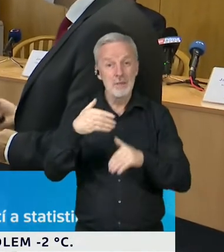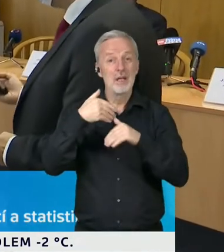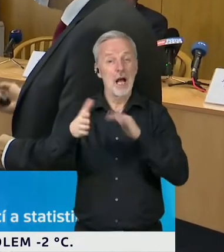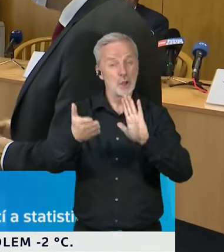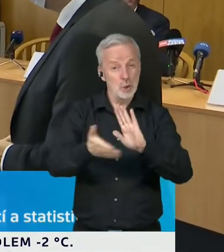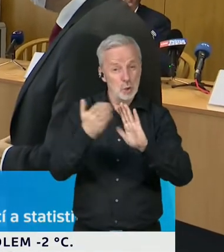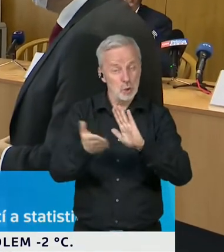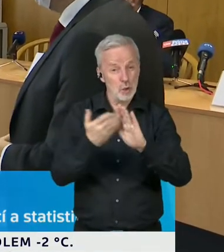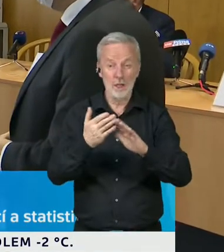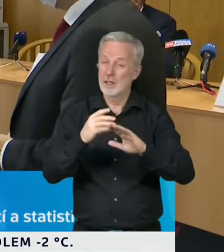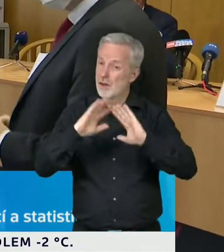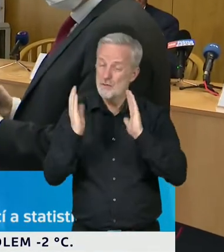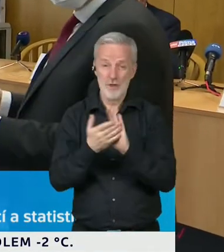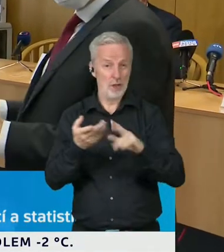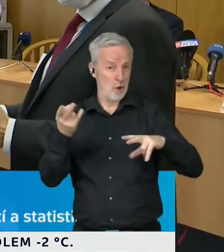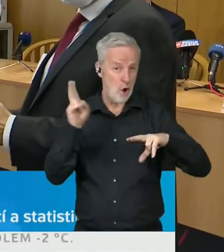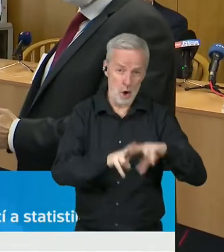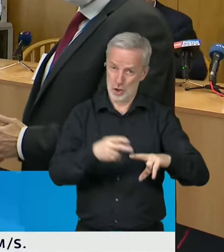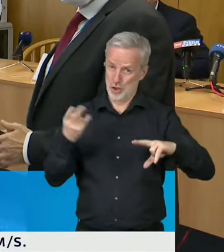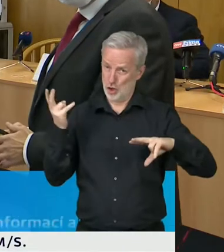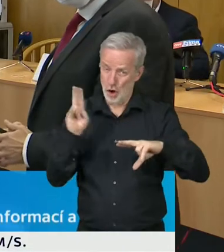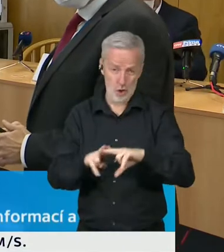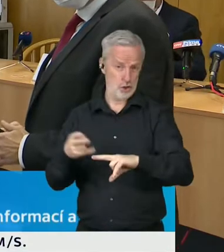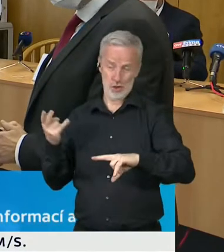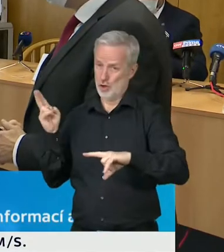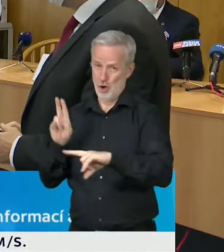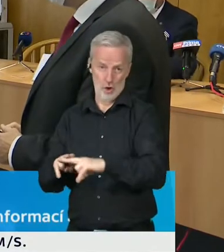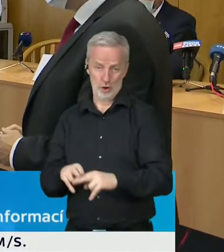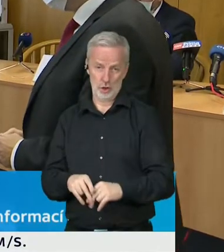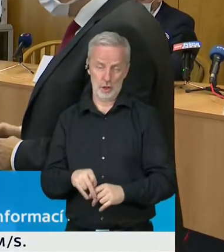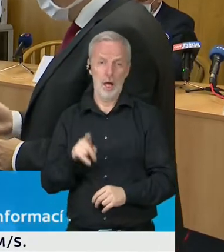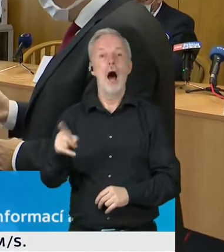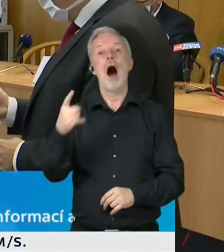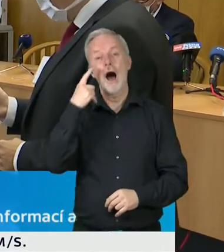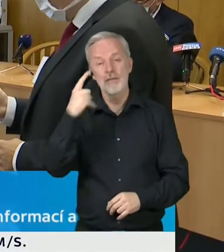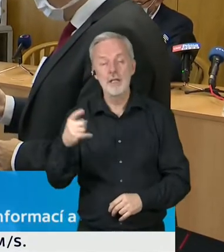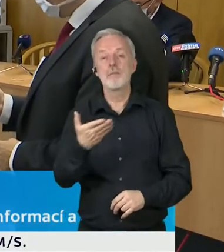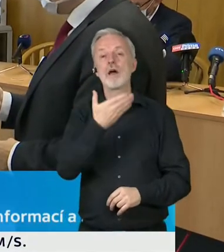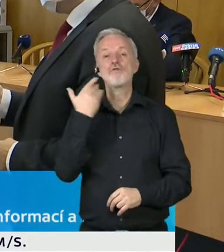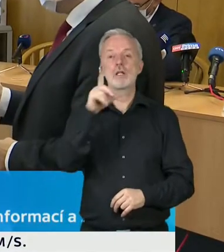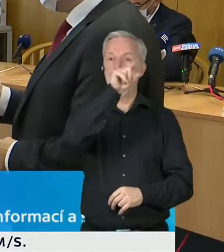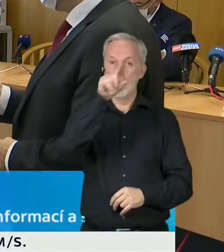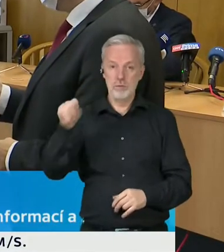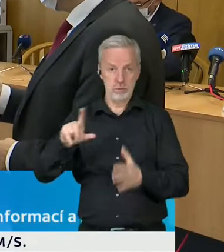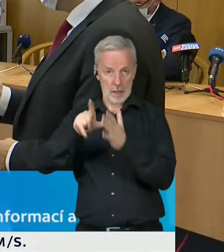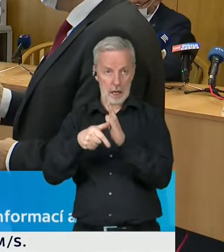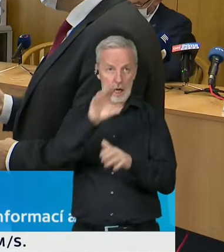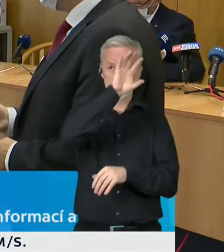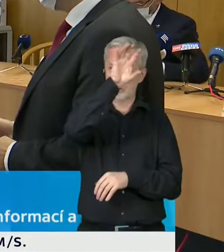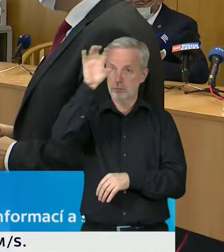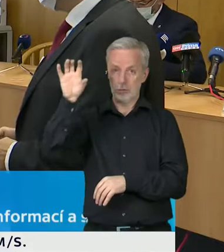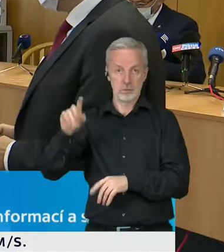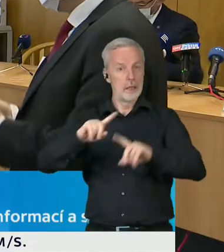zhůru. V souvislosti s tím pozorujeme i řadu rozdílů mezi regiony a ta dynamika sebou logicky potom nese